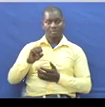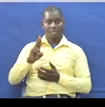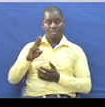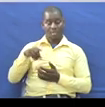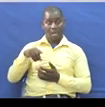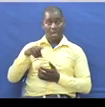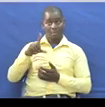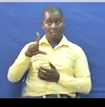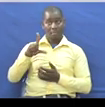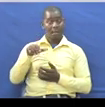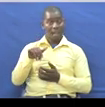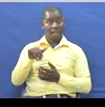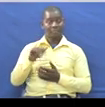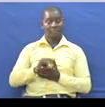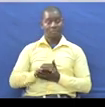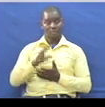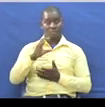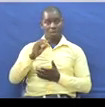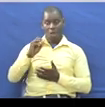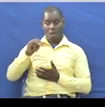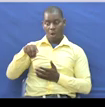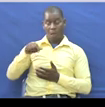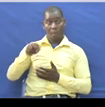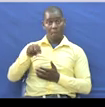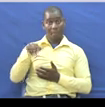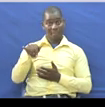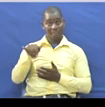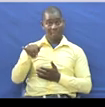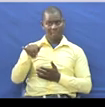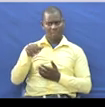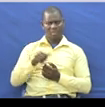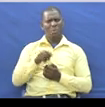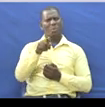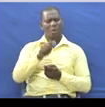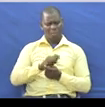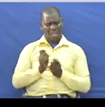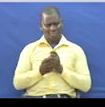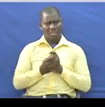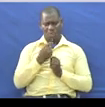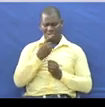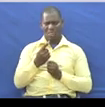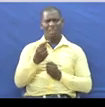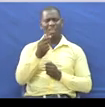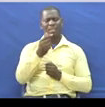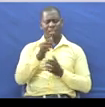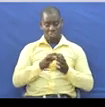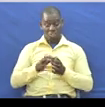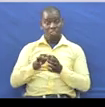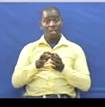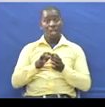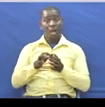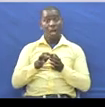Kwa kutumia tafsiri ya Kisemantiki Hapa Tuta tafsiri Kukusema kwamba ni Shilika